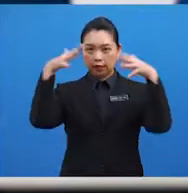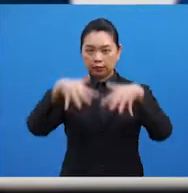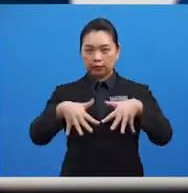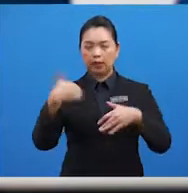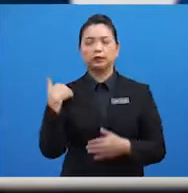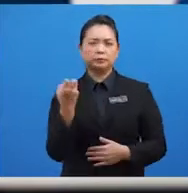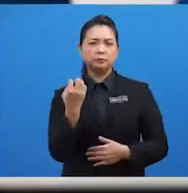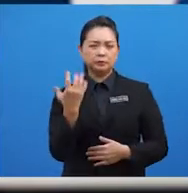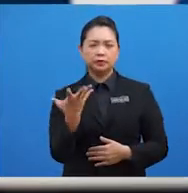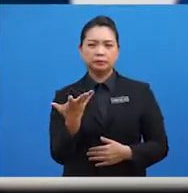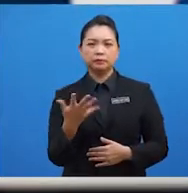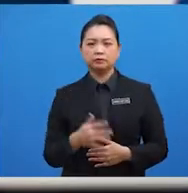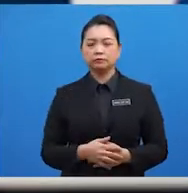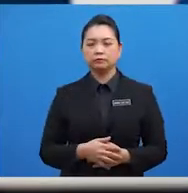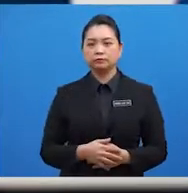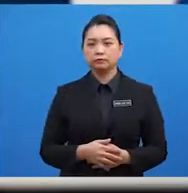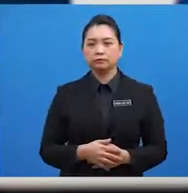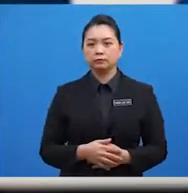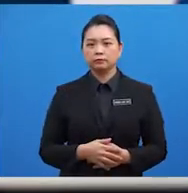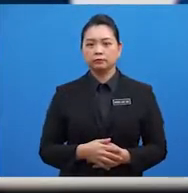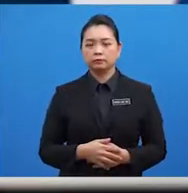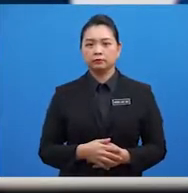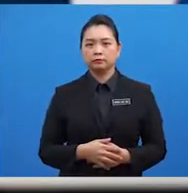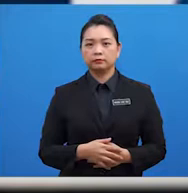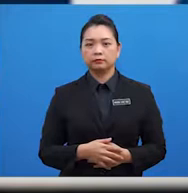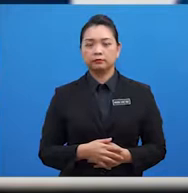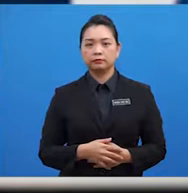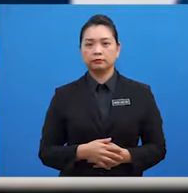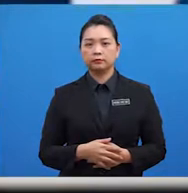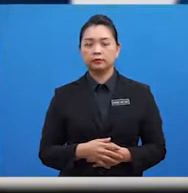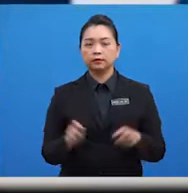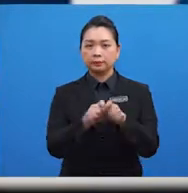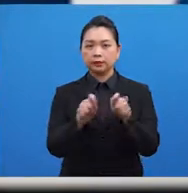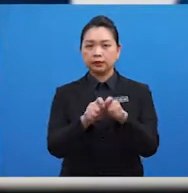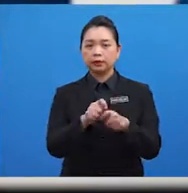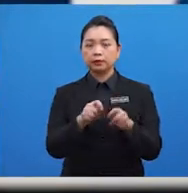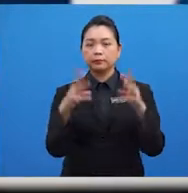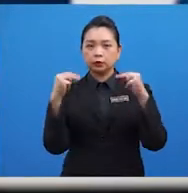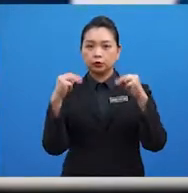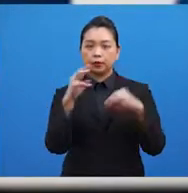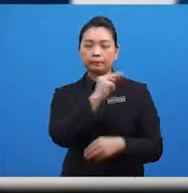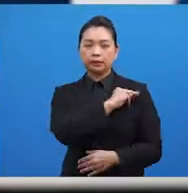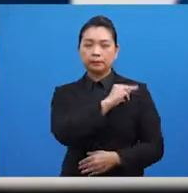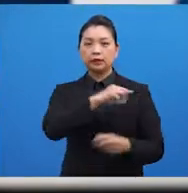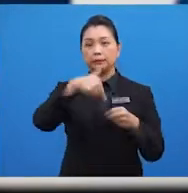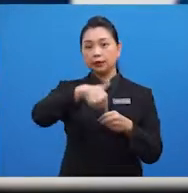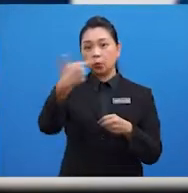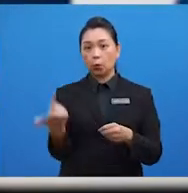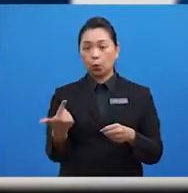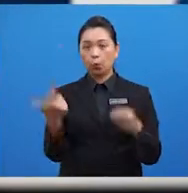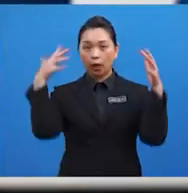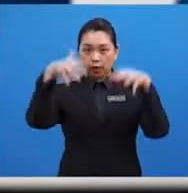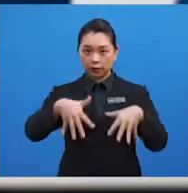beberapa kategori seperti Mesyuarat Menteri-Menteri Luar ASEAN, Mesyuarat